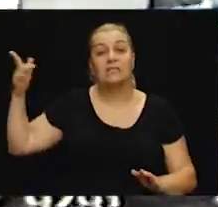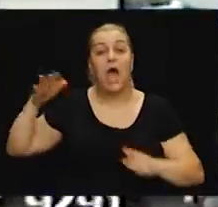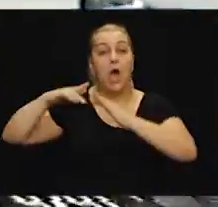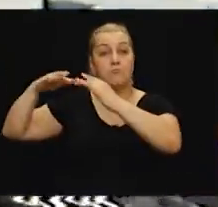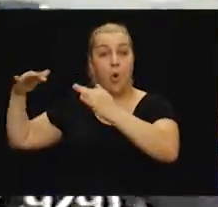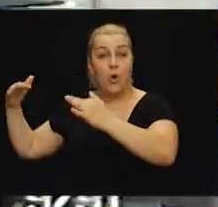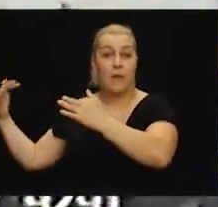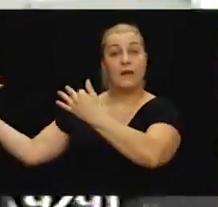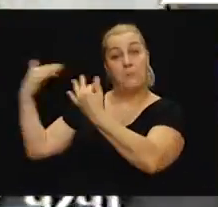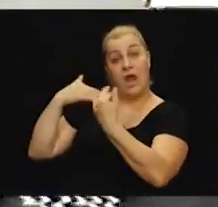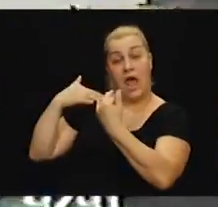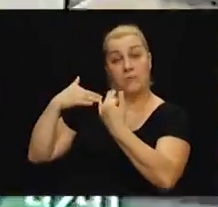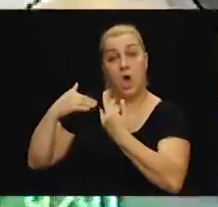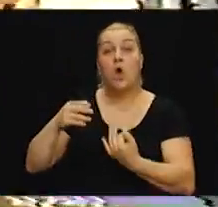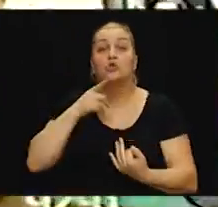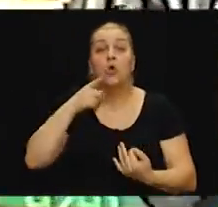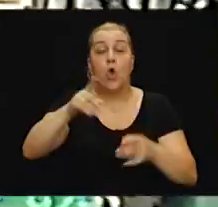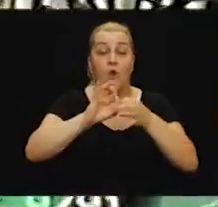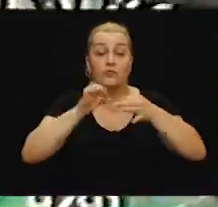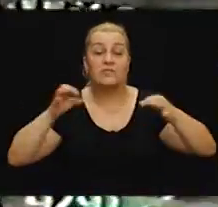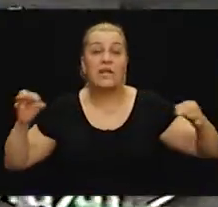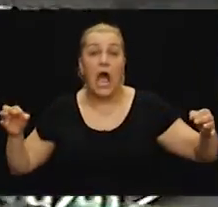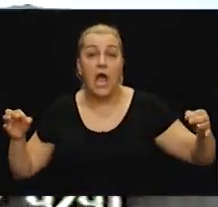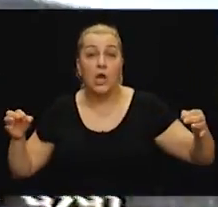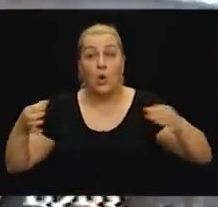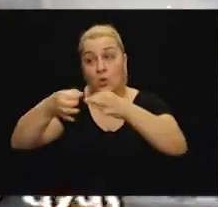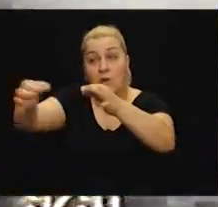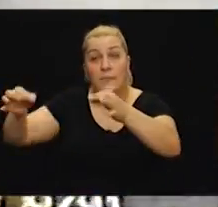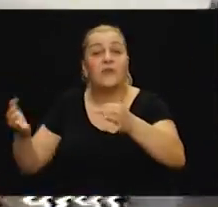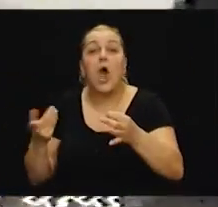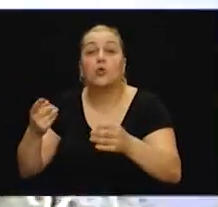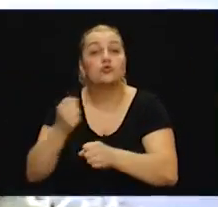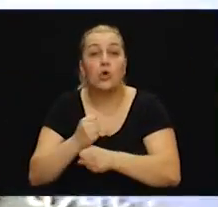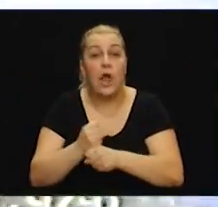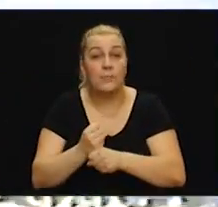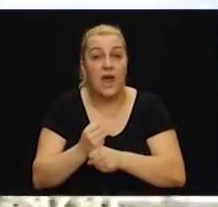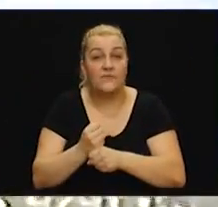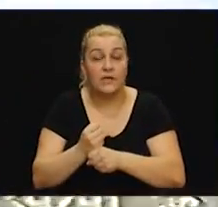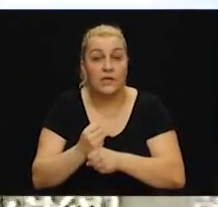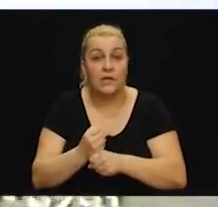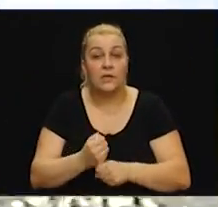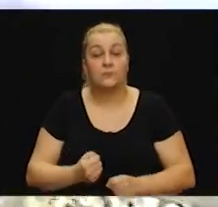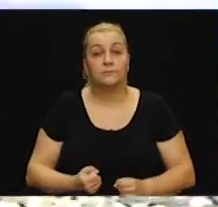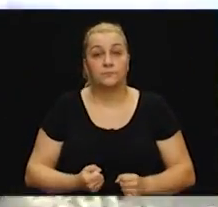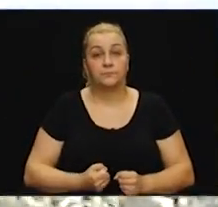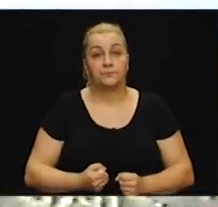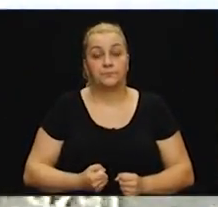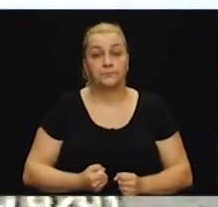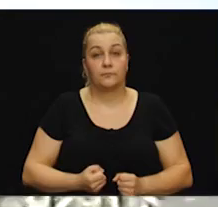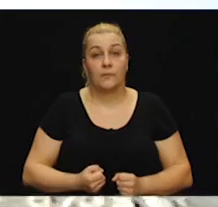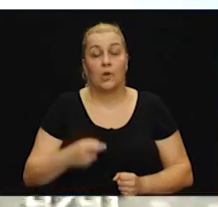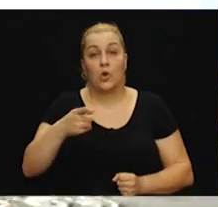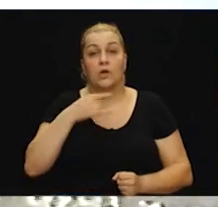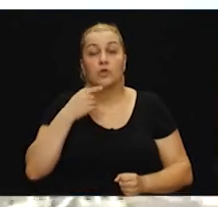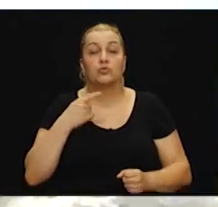našim snagama. Ko je tu sajlu razlukao? Kud se to mogu proći? Da oni ne opaze? Iz pomorskog zapovjeništva i